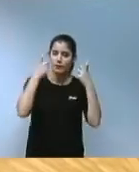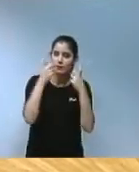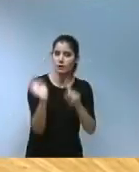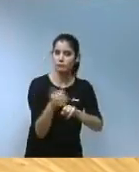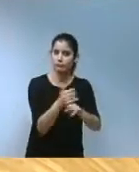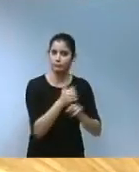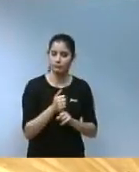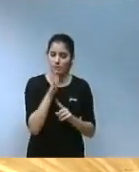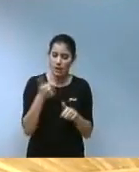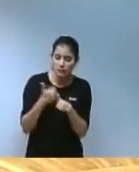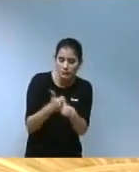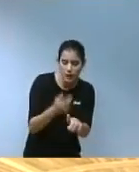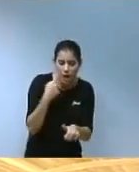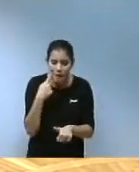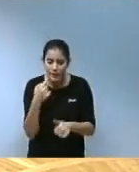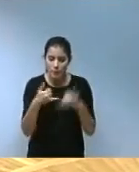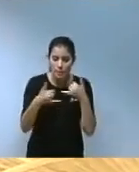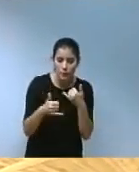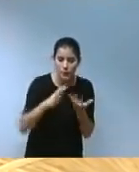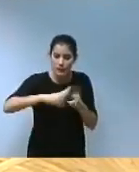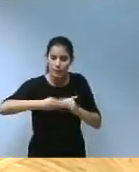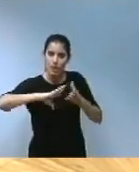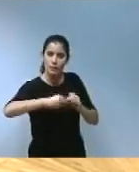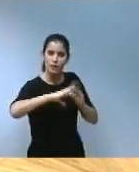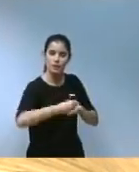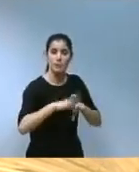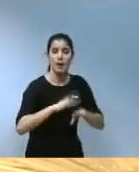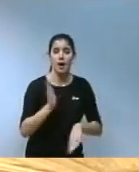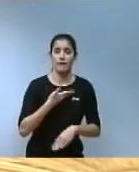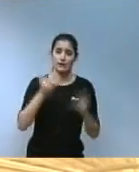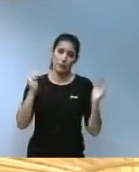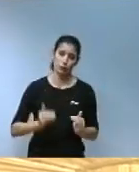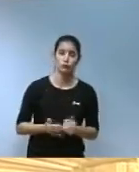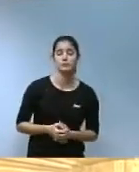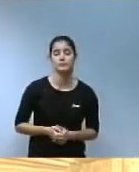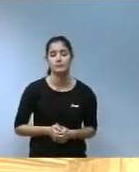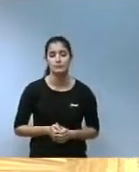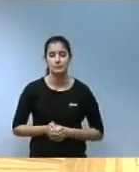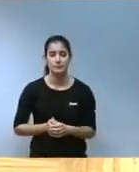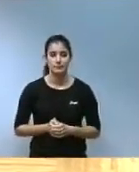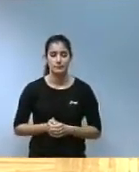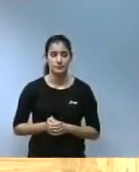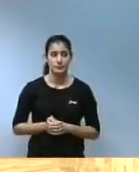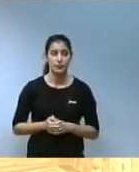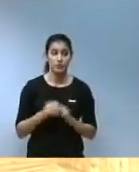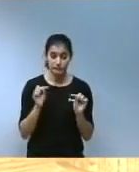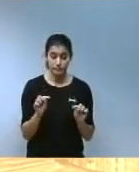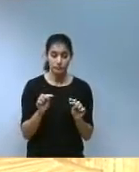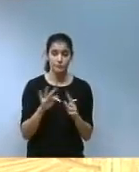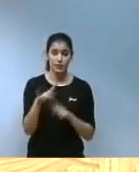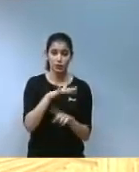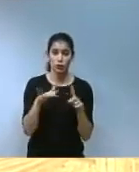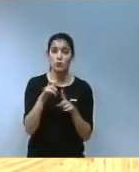seguiment i implementar les mesures que calguin per a que ens afectin el mínim possible. En aquest entorn,